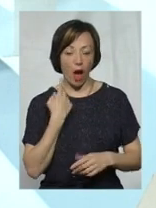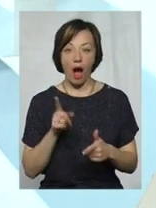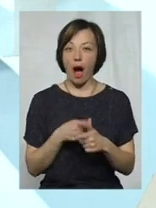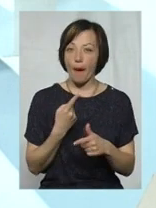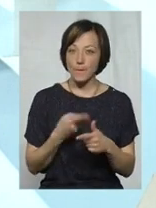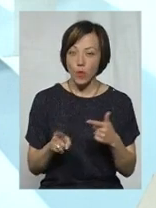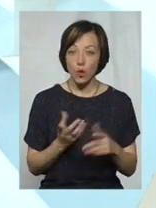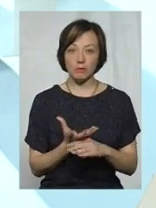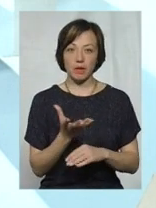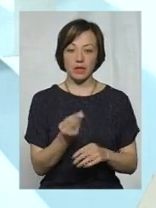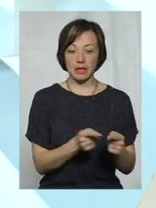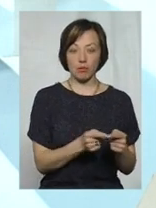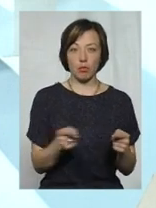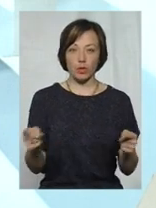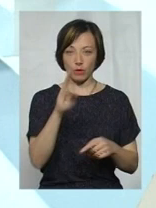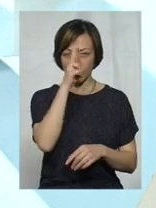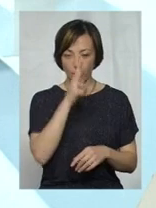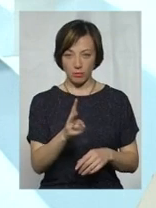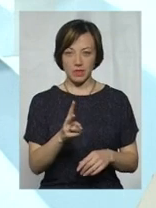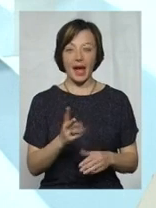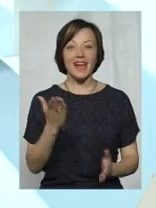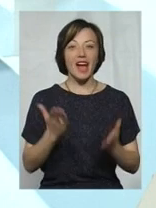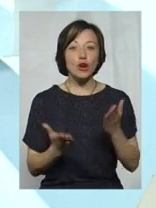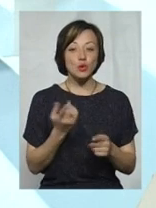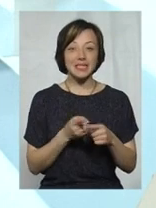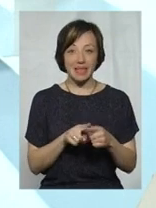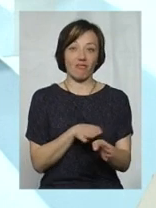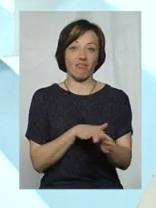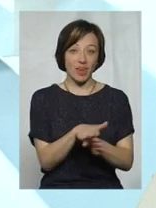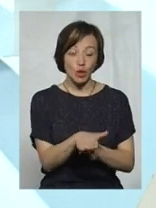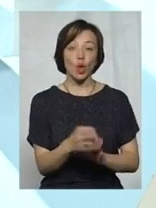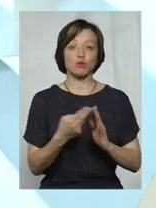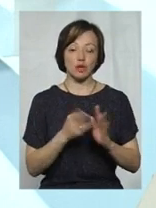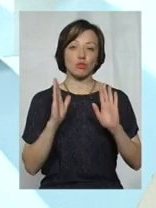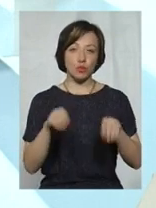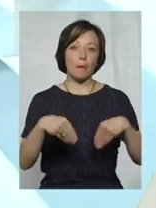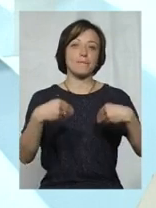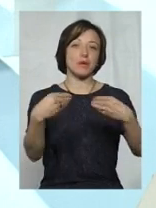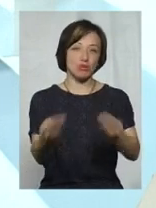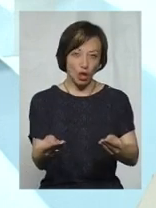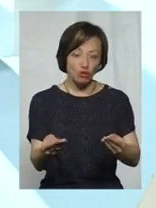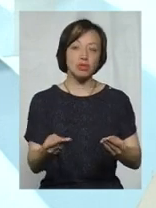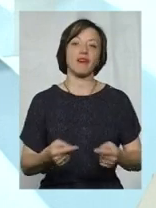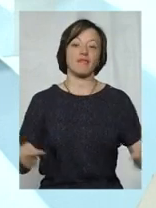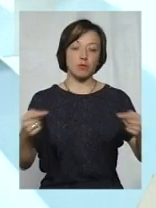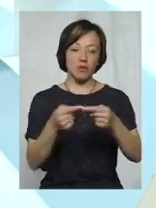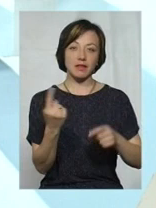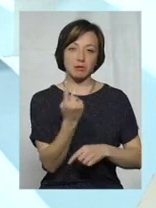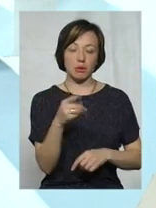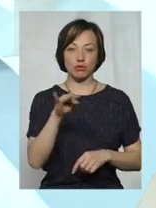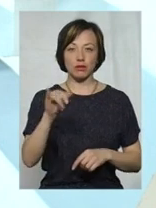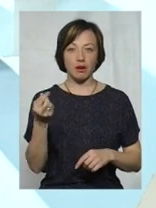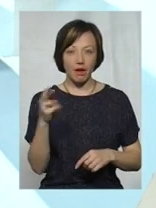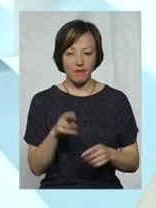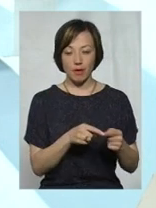сплатити протягом 2 місяців. Якщо це буде виконано, то субсидія буде призначена, відповідно, з 1 травня